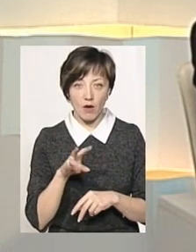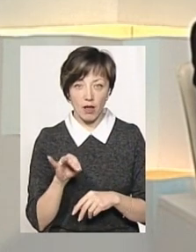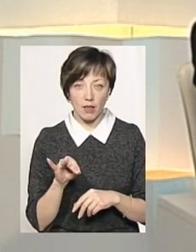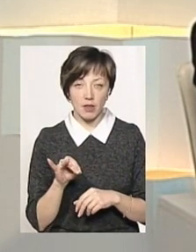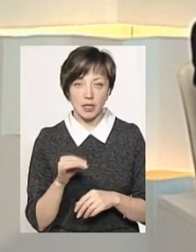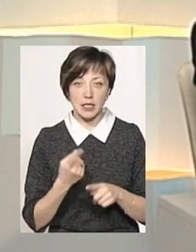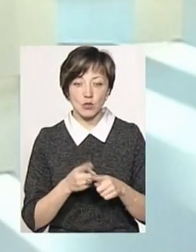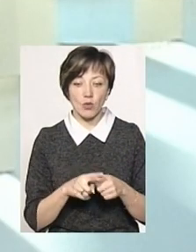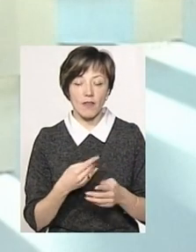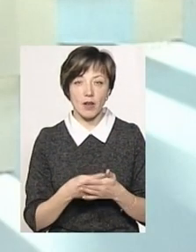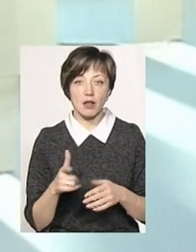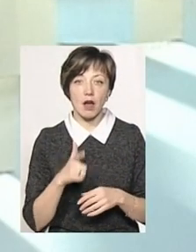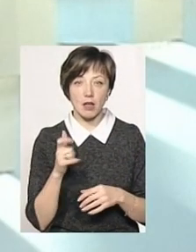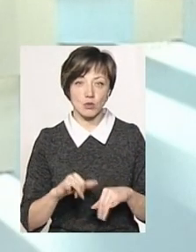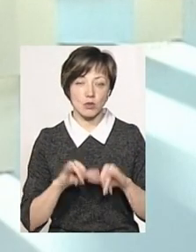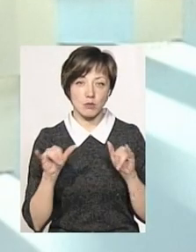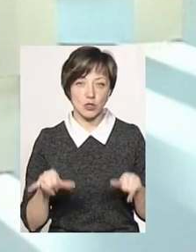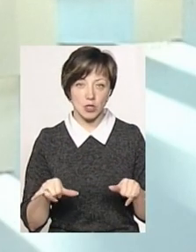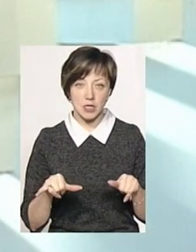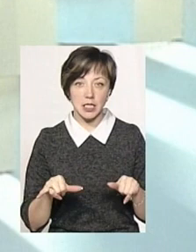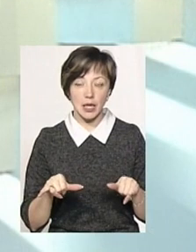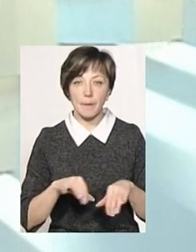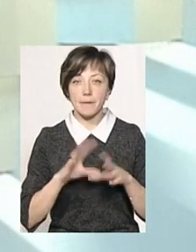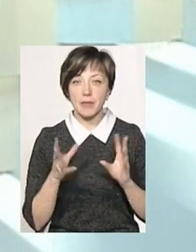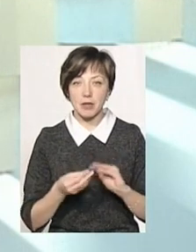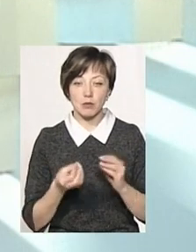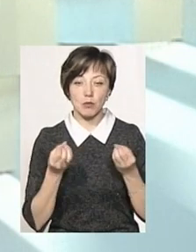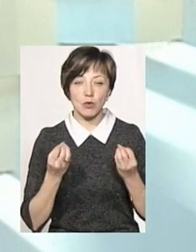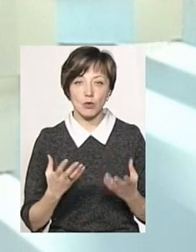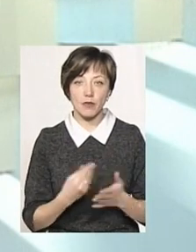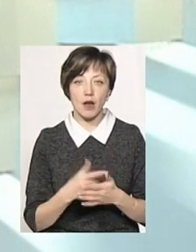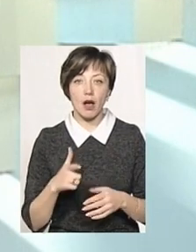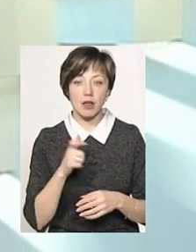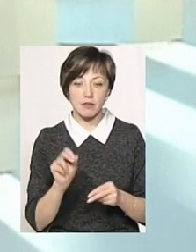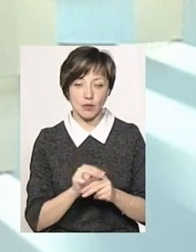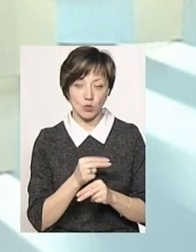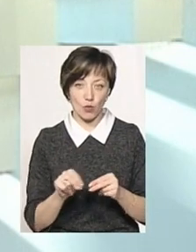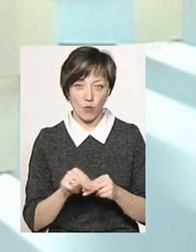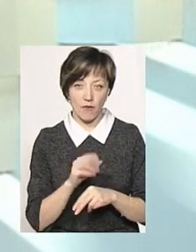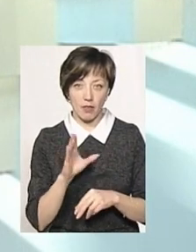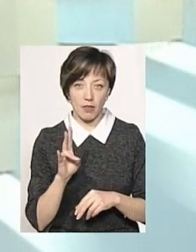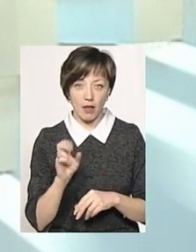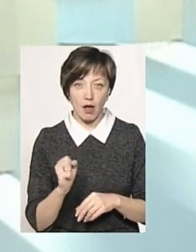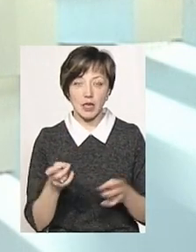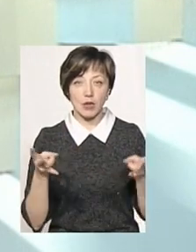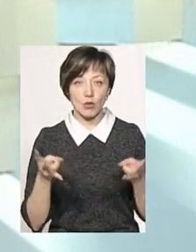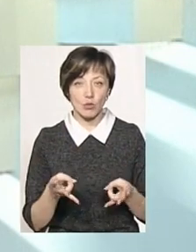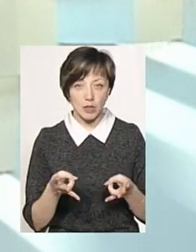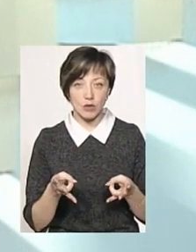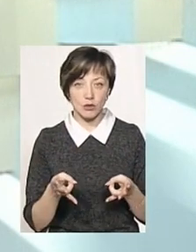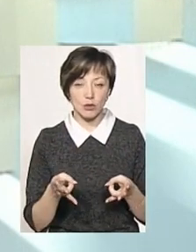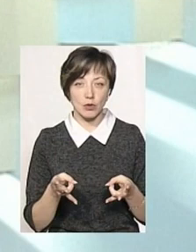цю вартість газу, яка збільшилась, то вона, в принципі, просто вартість газу відкоригована. А необхідно